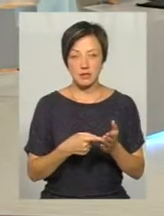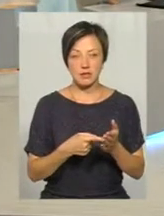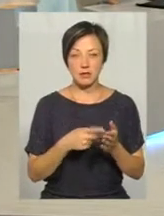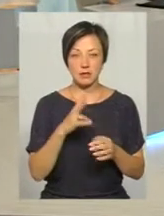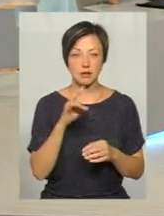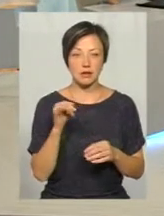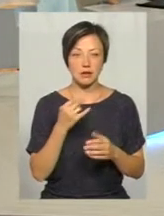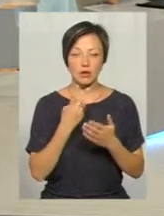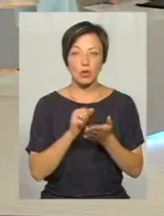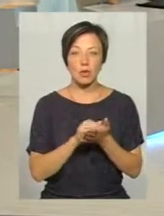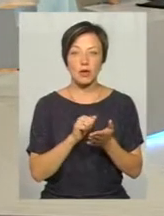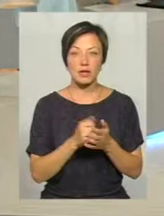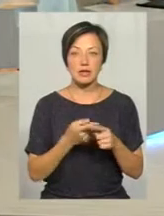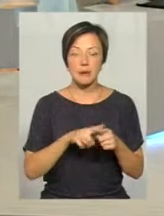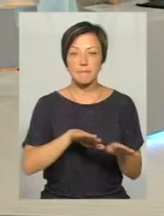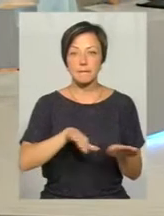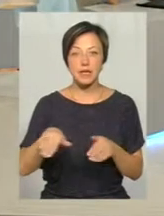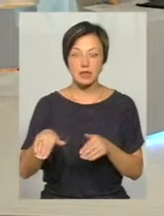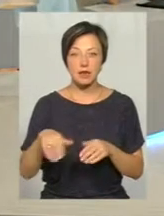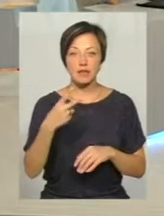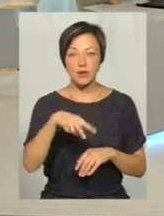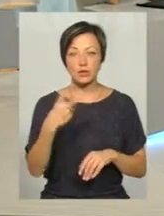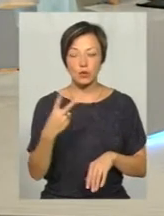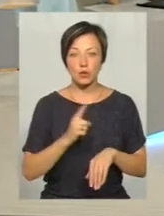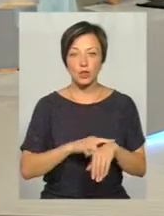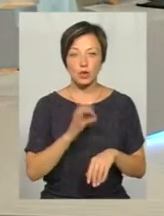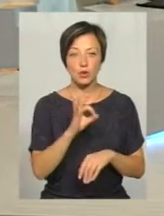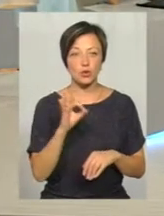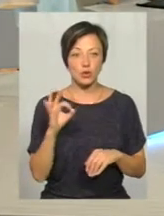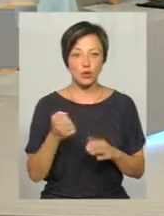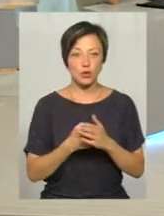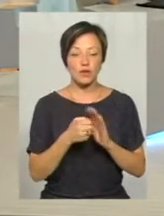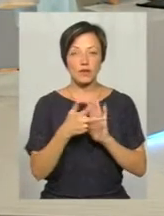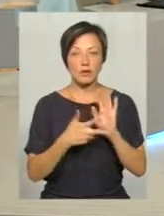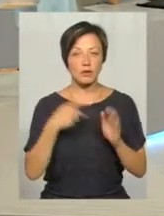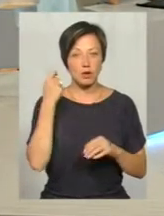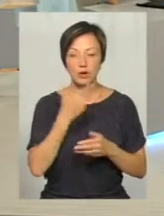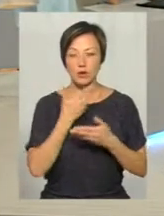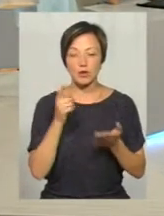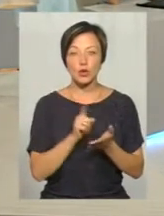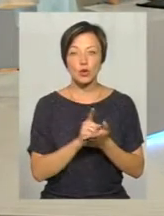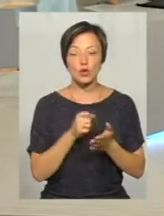Ні, один регулюючий документ – це після 22.00 діти до 18 років не мають